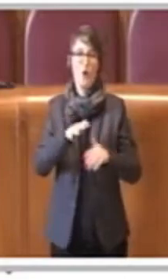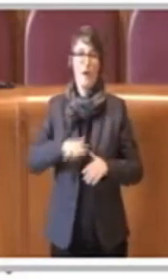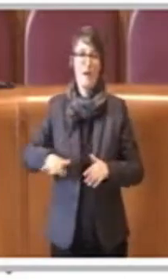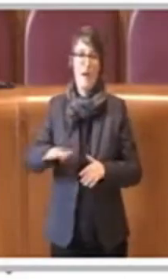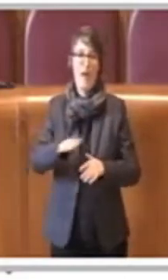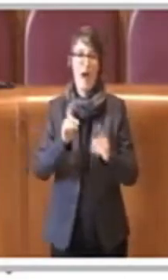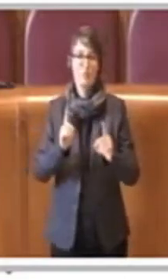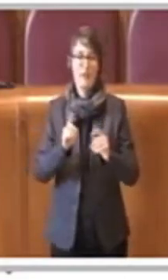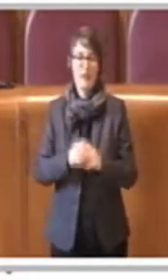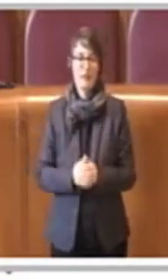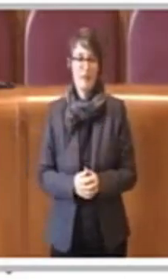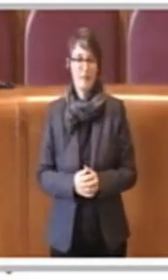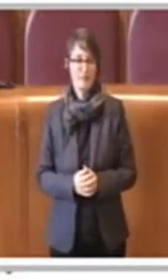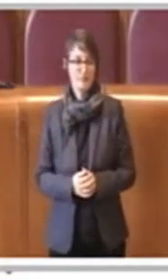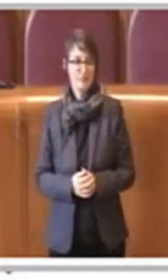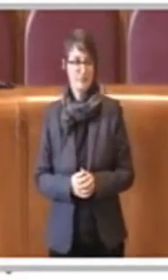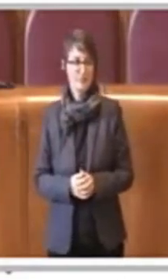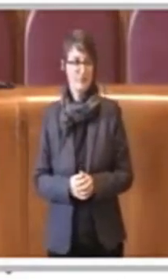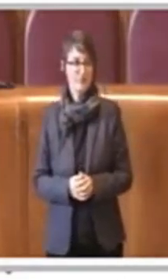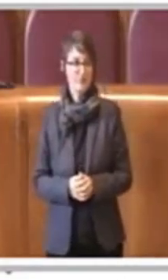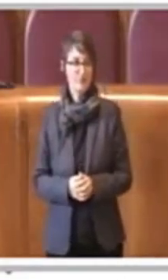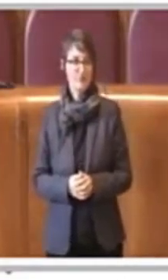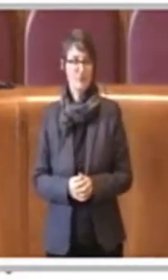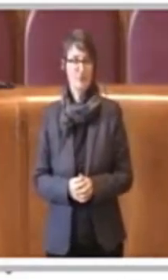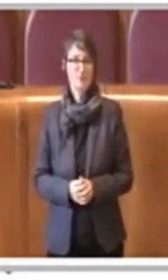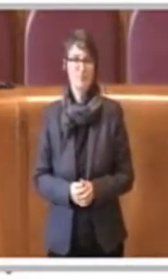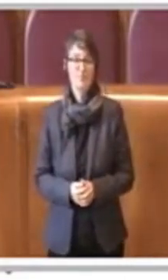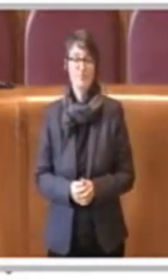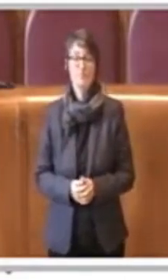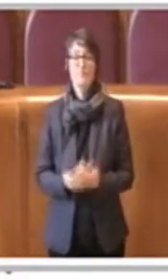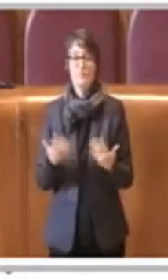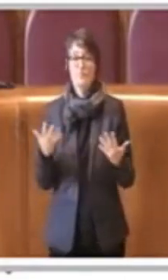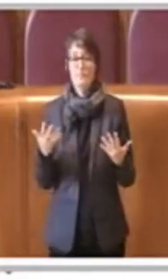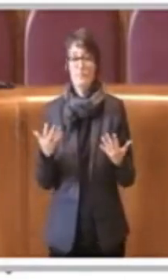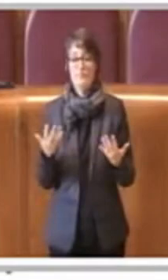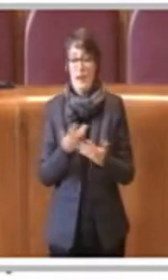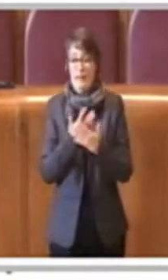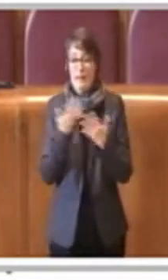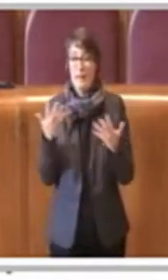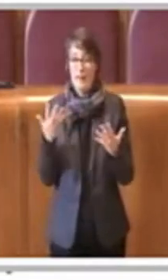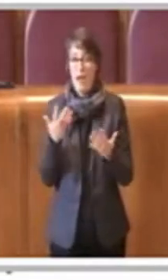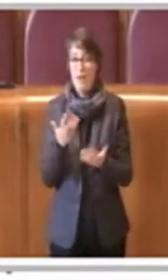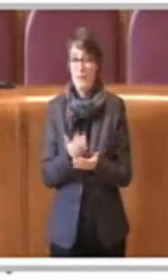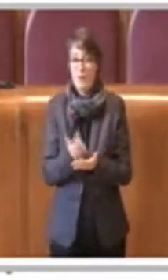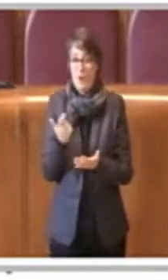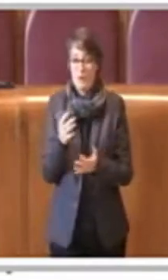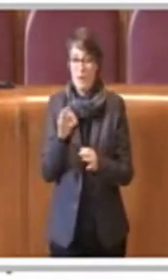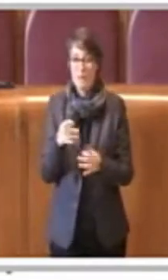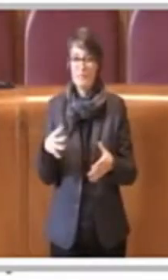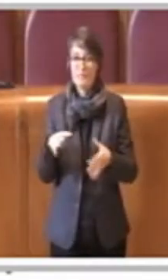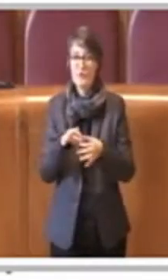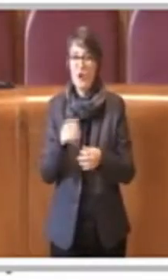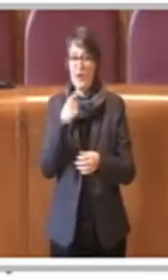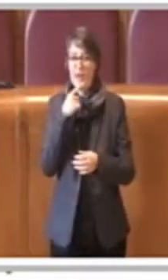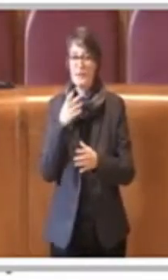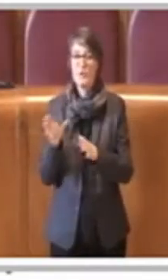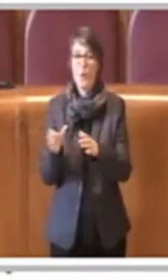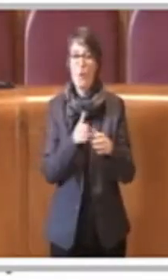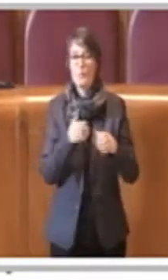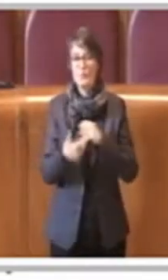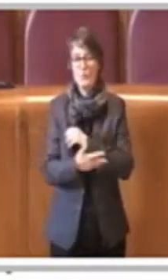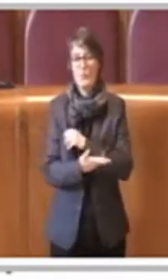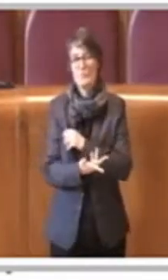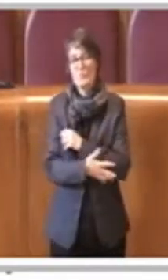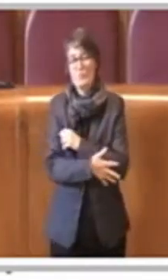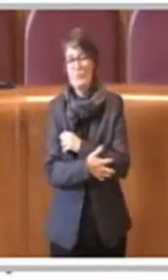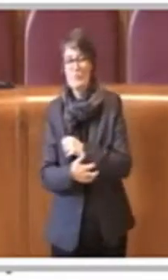Un discorso molto fondamentale, molto incentrato insomma sulle fasce più deboli, perciò creare appunto delle